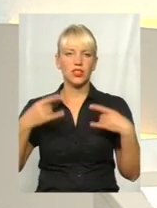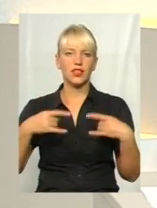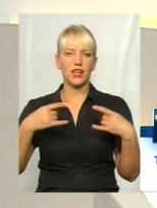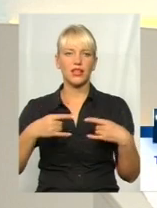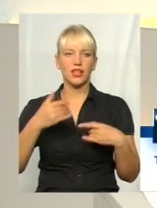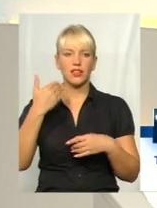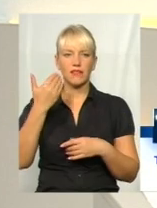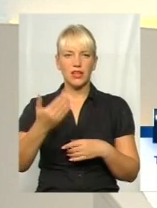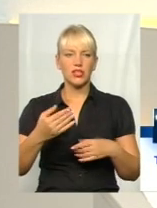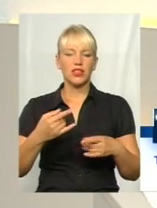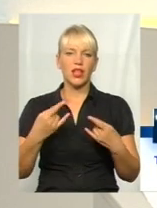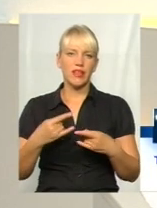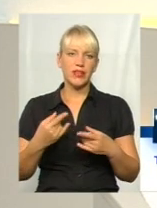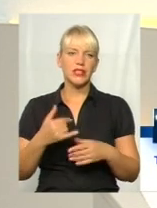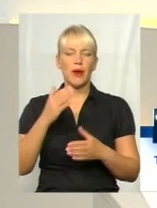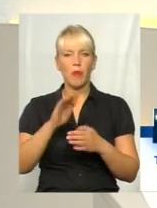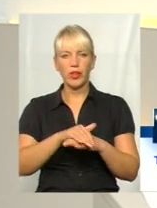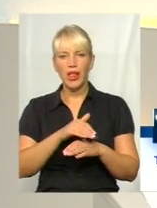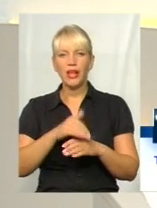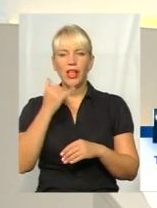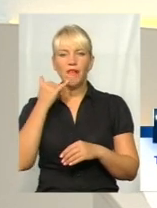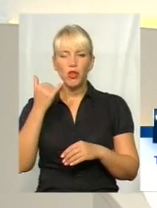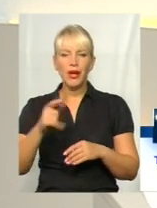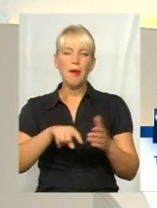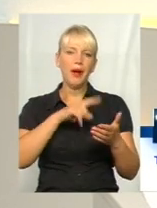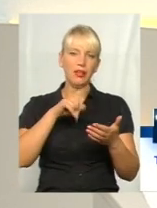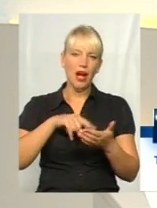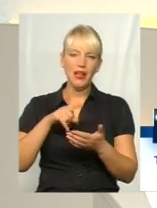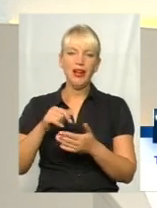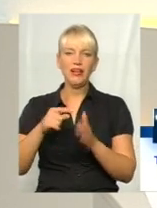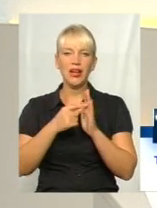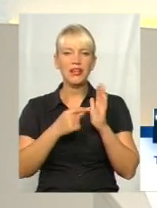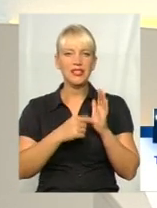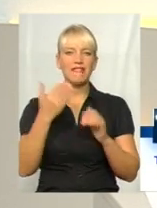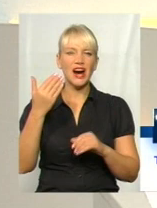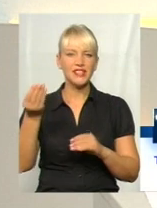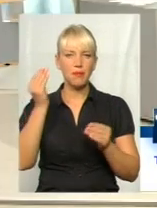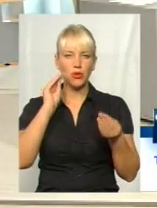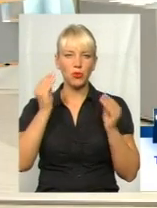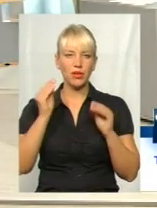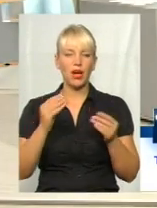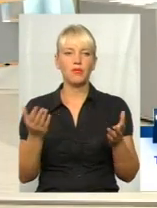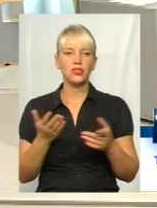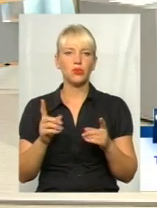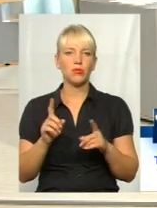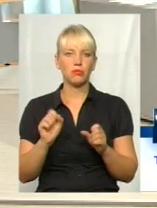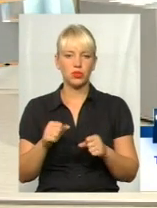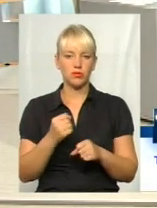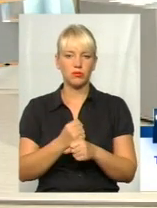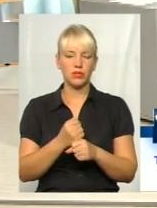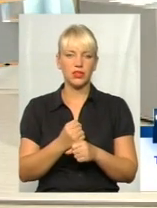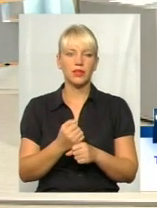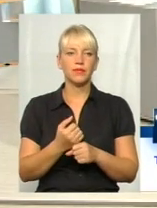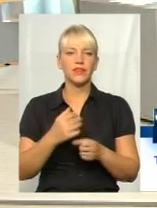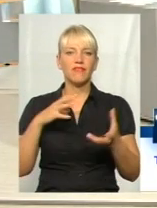ваших телевізорів, телефонуйте, задавайте свої питання, діліться вашими думками. Отож, який висновок ми можемо зробити з цієї статистики?